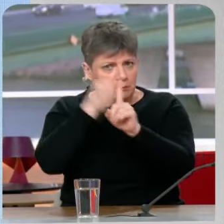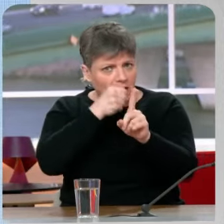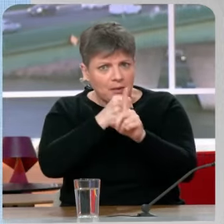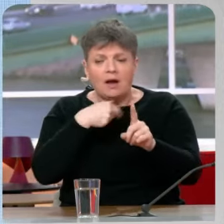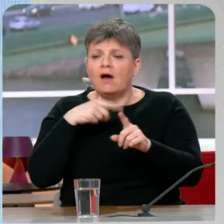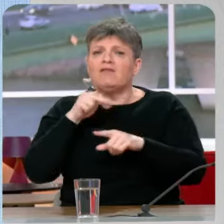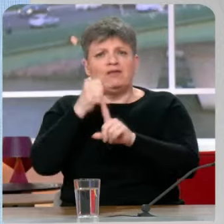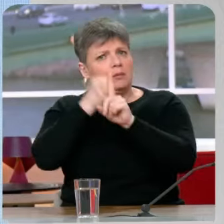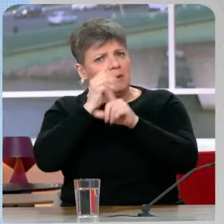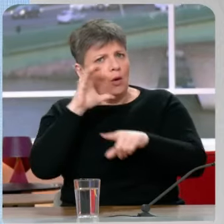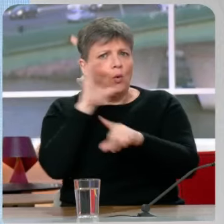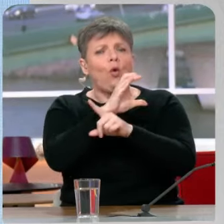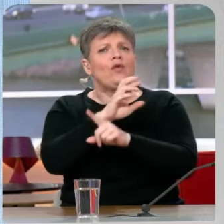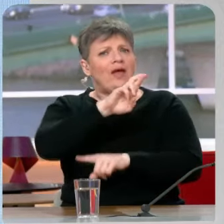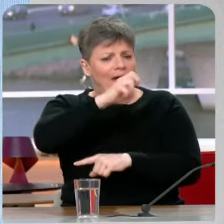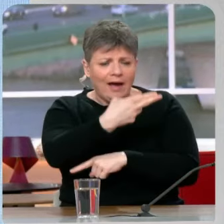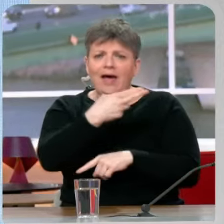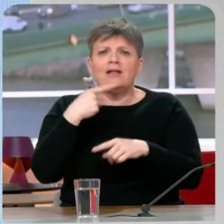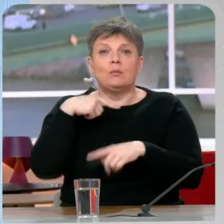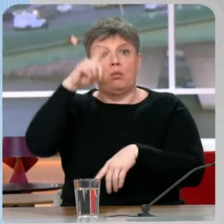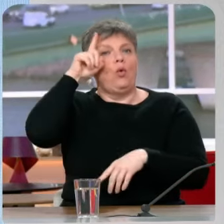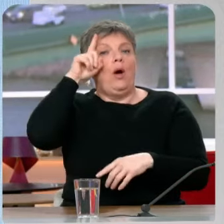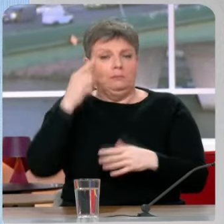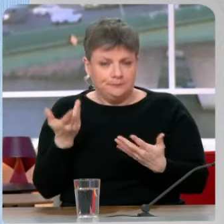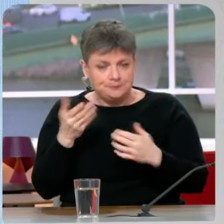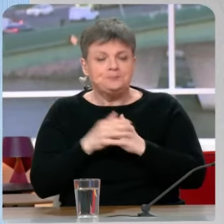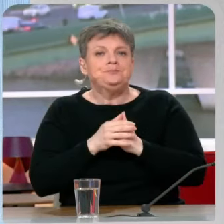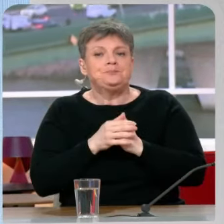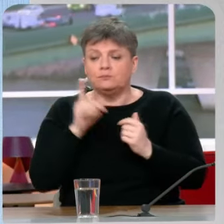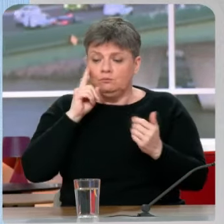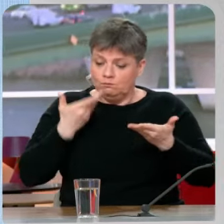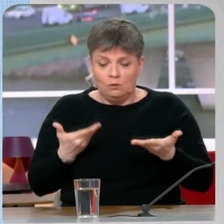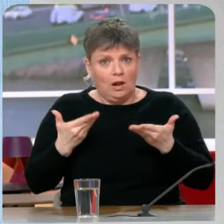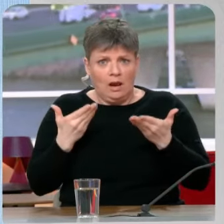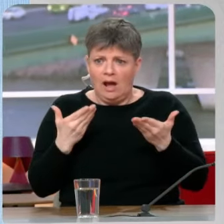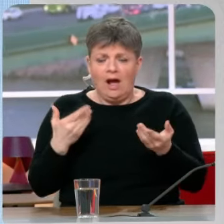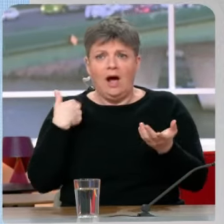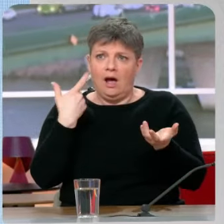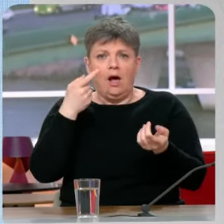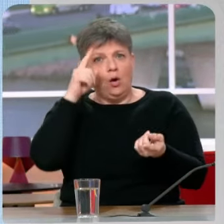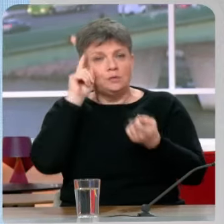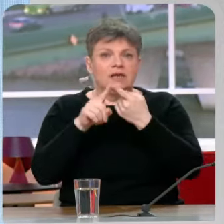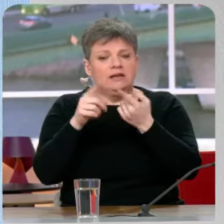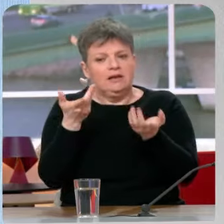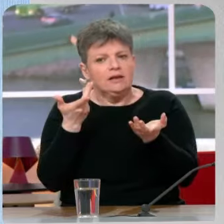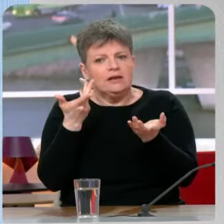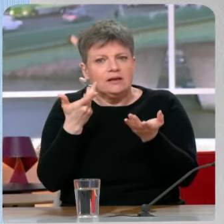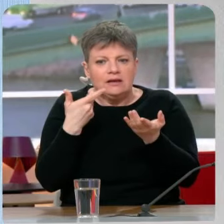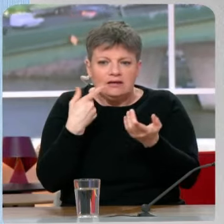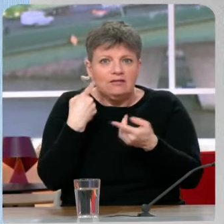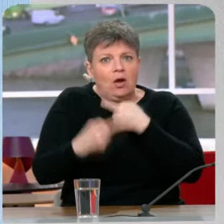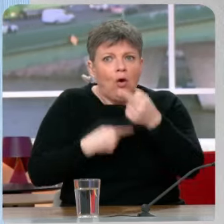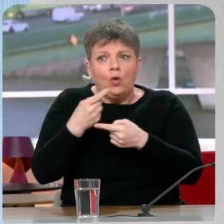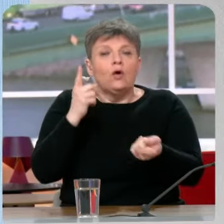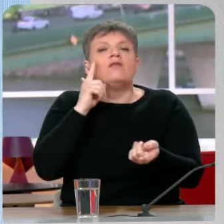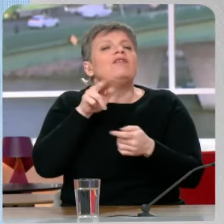le Rassemblement National, pourquoi ? Parce qu'on est à la croisée des chemins et on va parler de l'Ukraine dans quelques instants. On est à la croisée